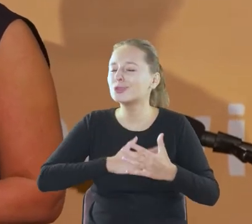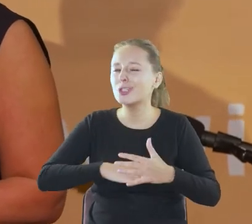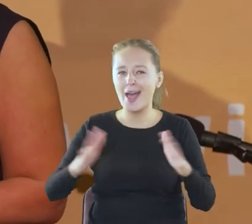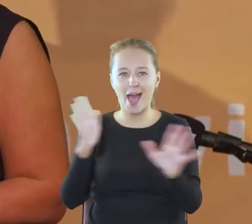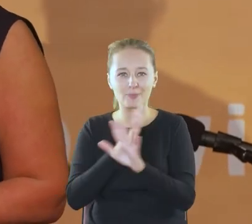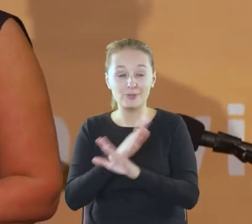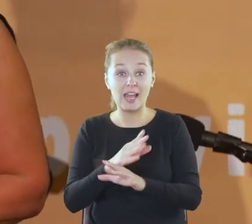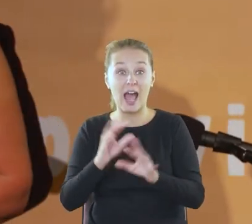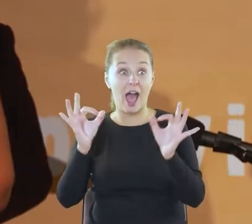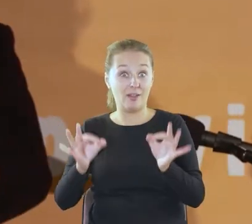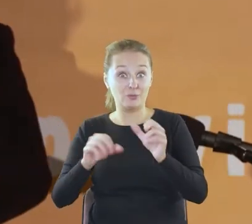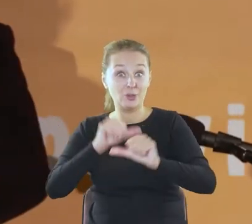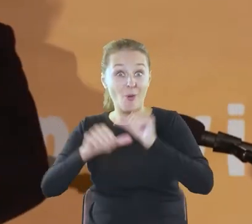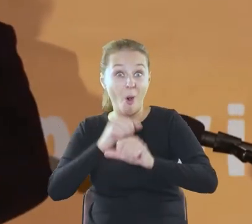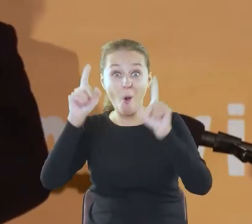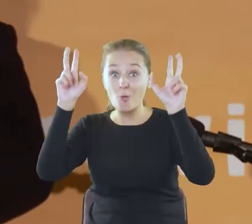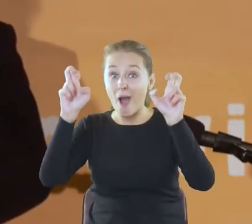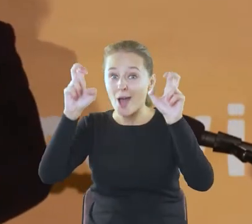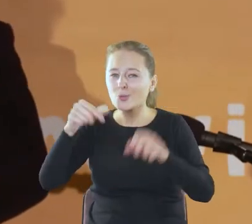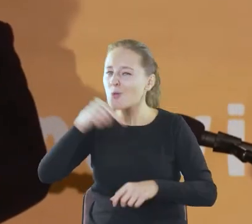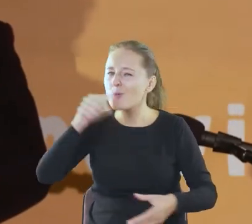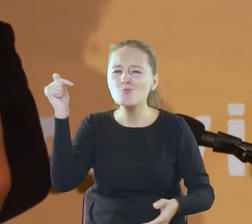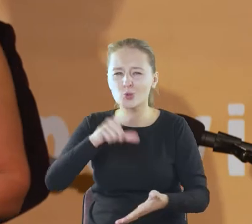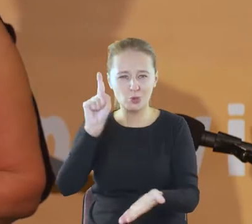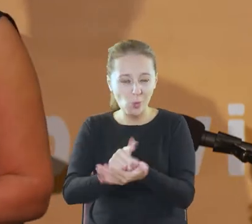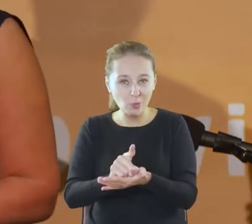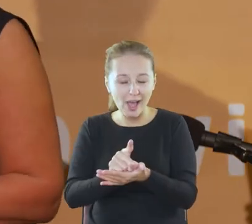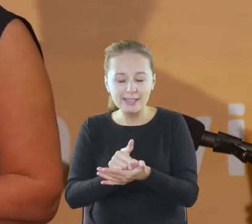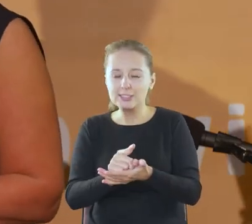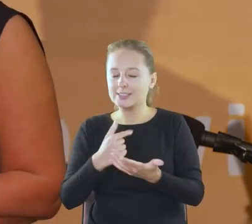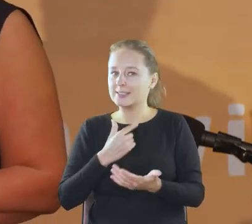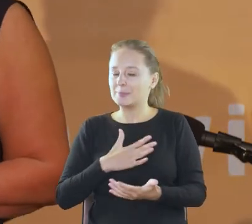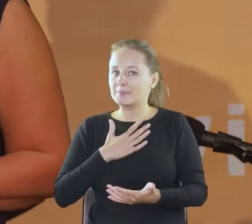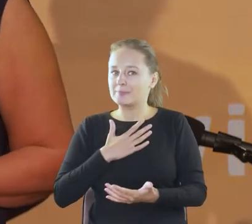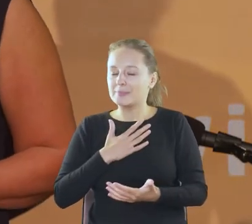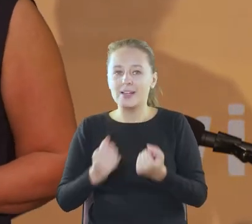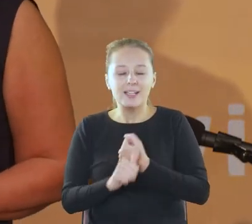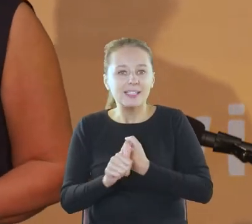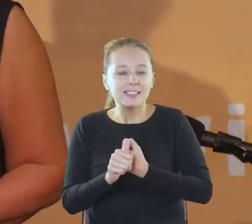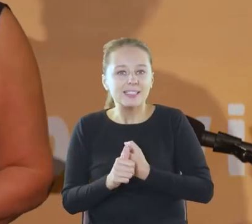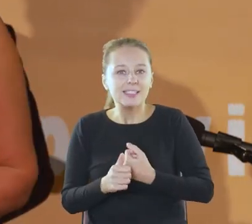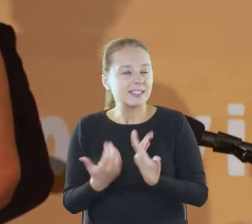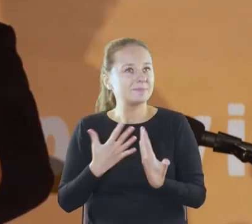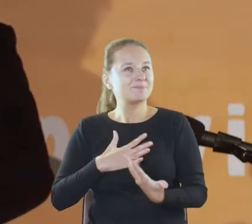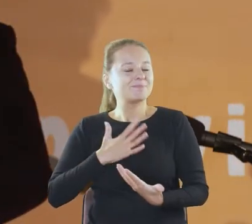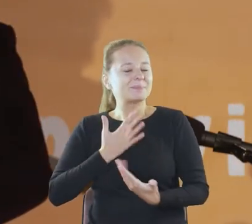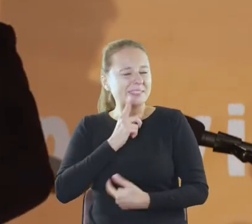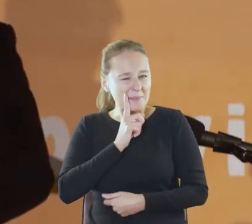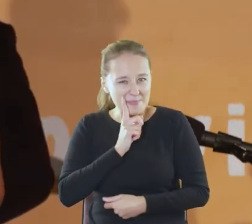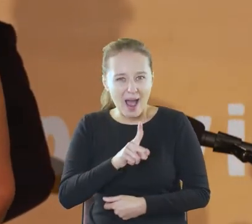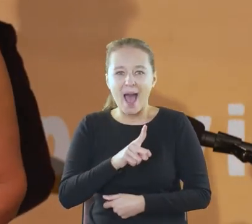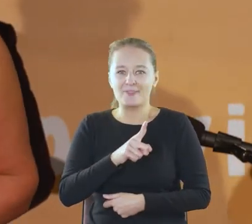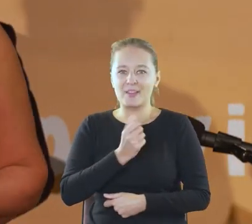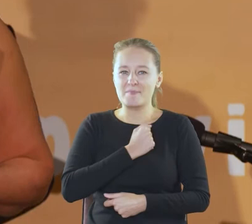hasło To się musi powieść sprawiło, że poczułam, że naprawdę